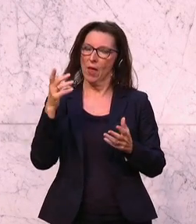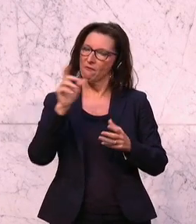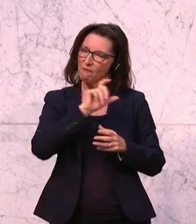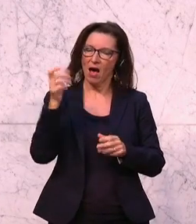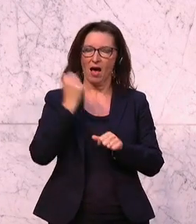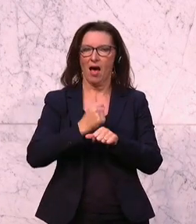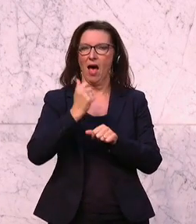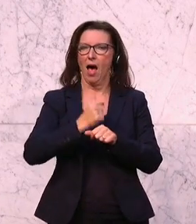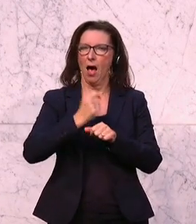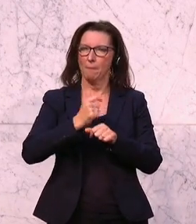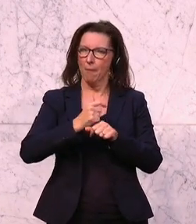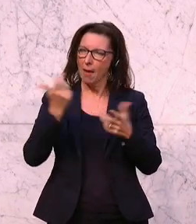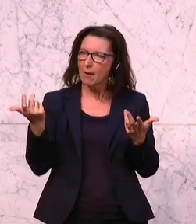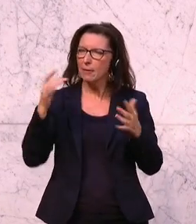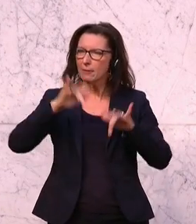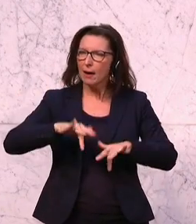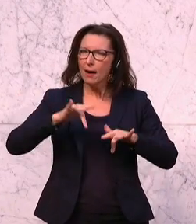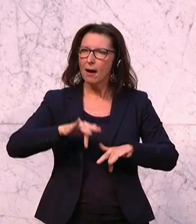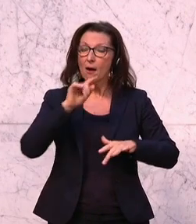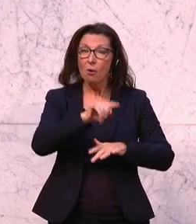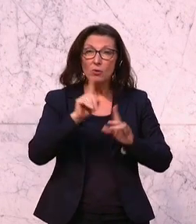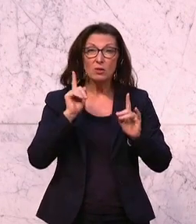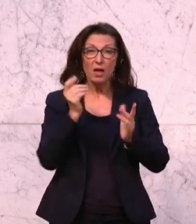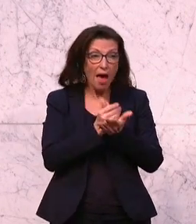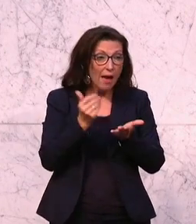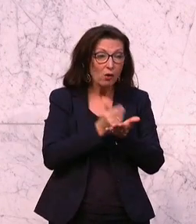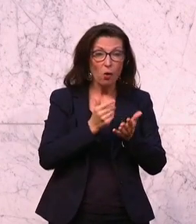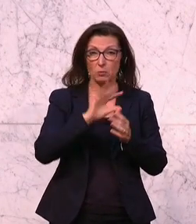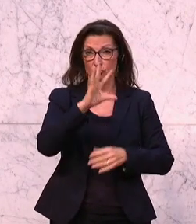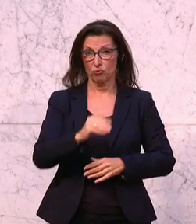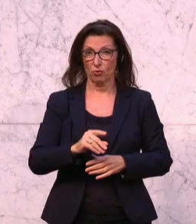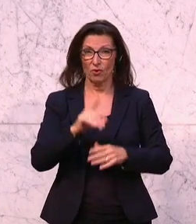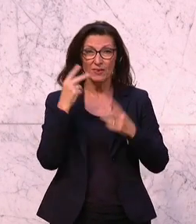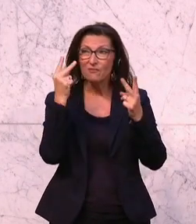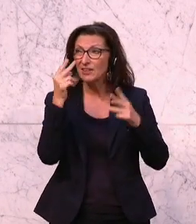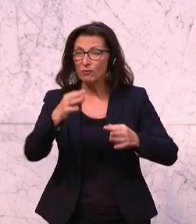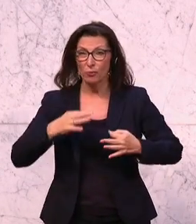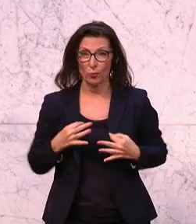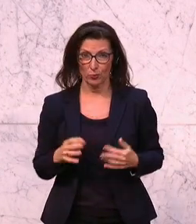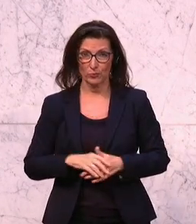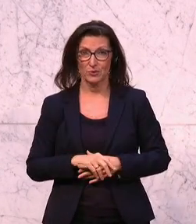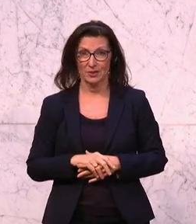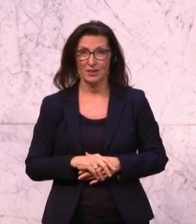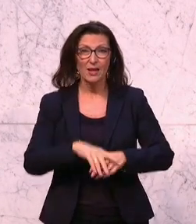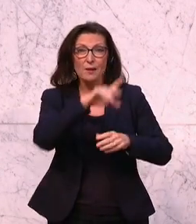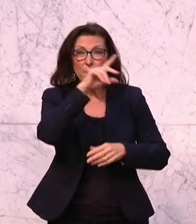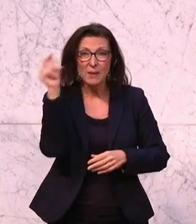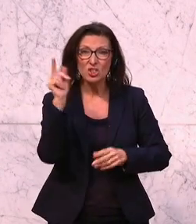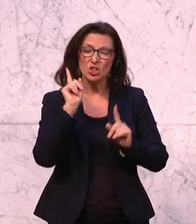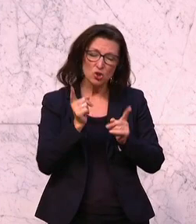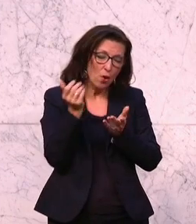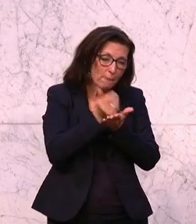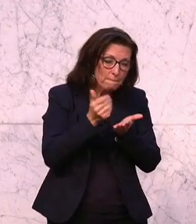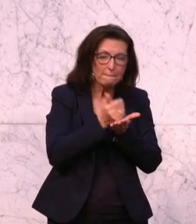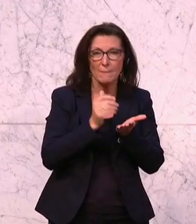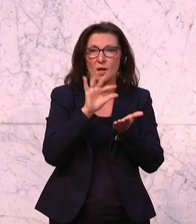qualifizierten Arbeitskräfte haben ein gutes Einkommen. Und genau das ist uns wichtig, nämlich, dass die Menschen ein Einkommen